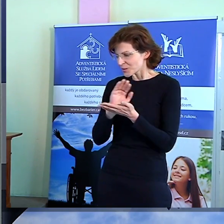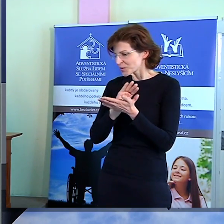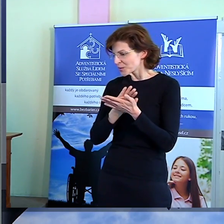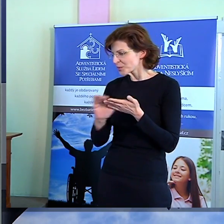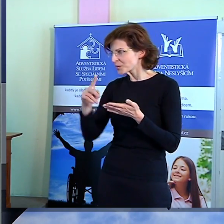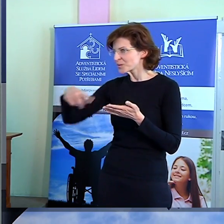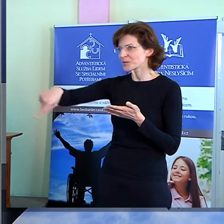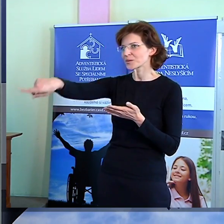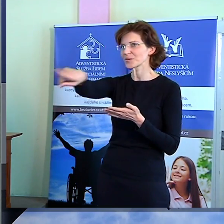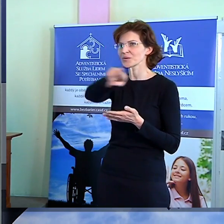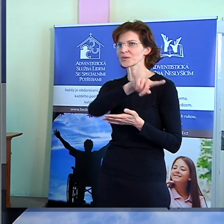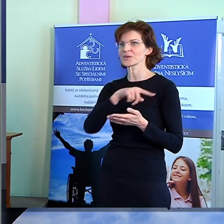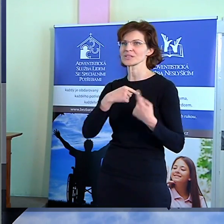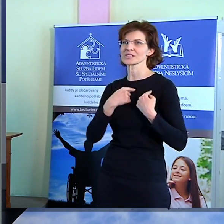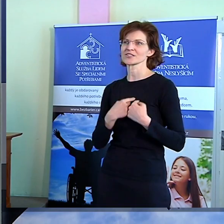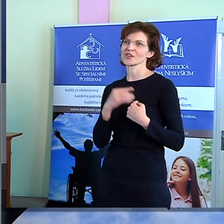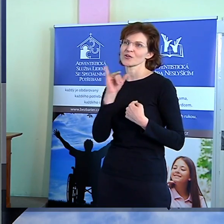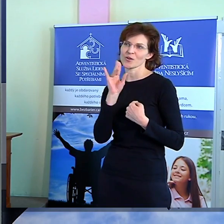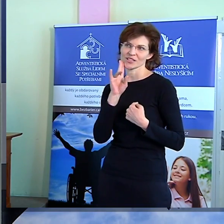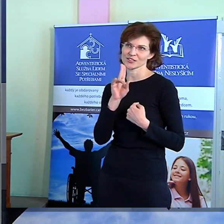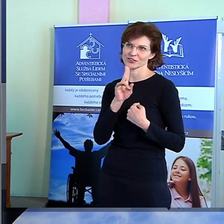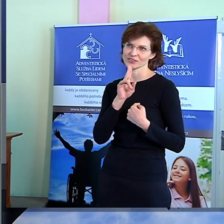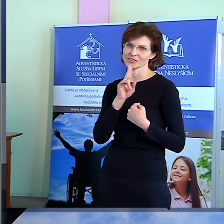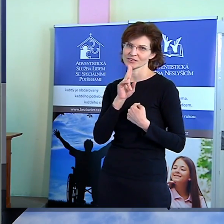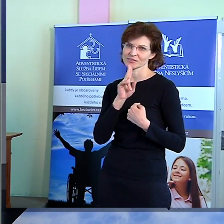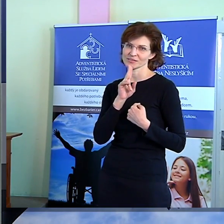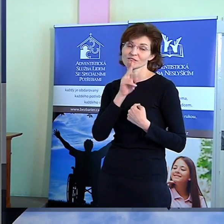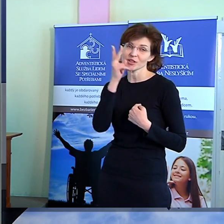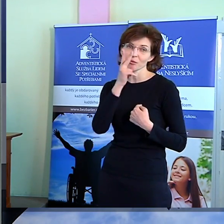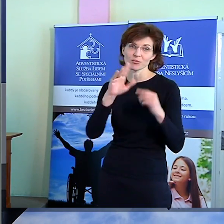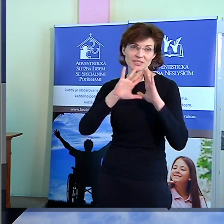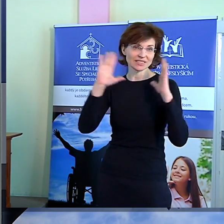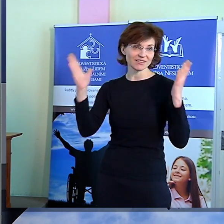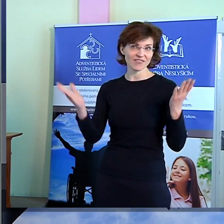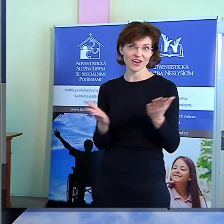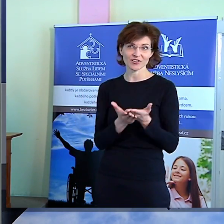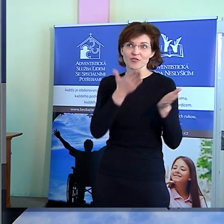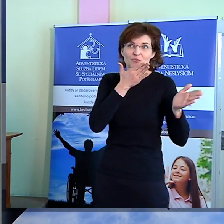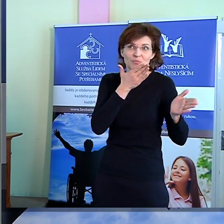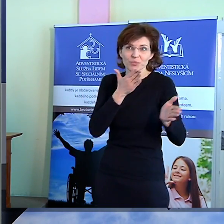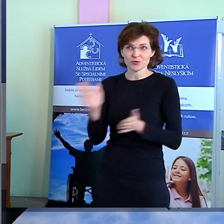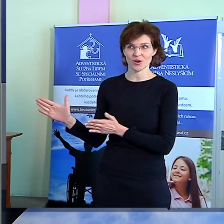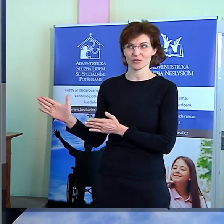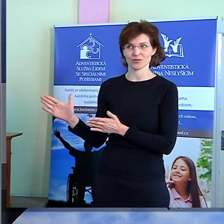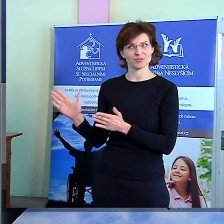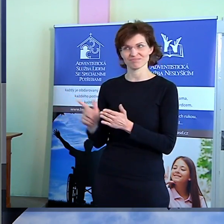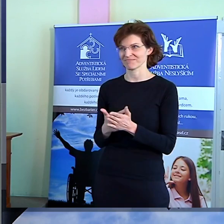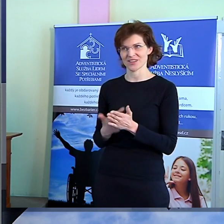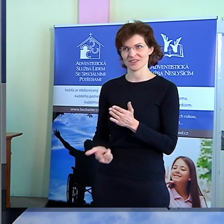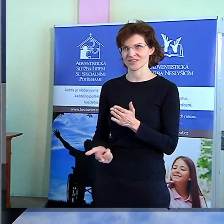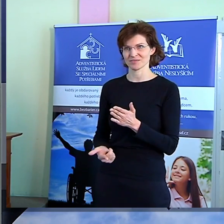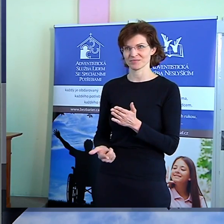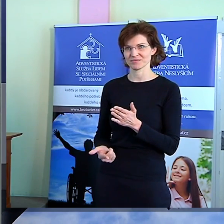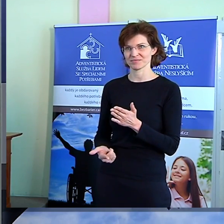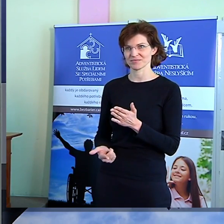Svět, ve kterém žijeme, není úplně v pořádku. život, ve kterém